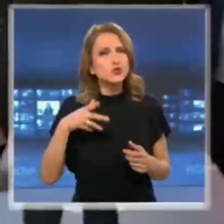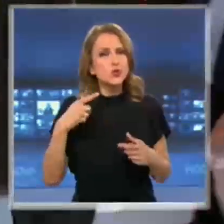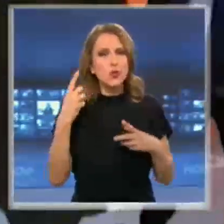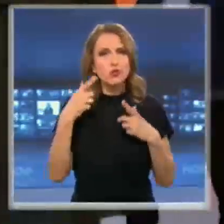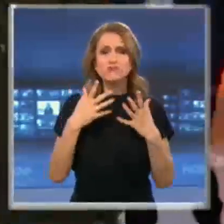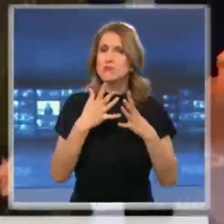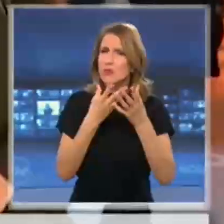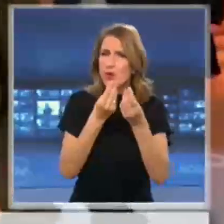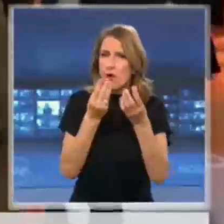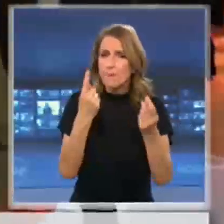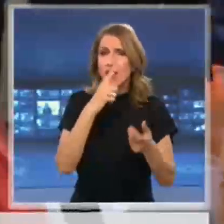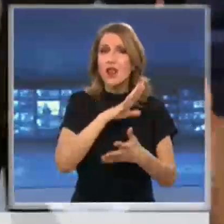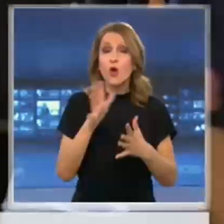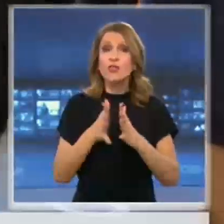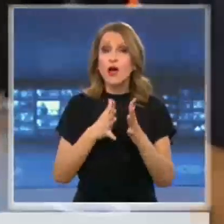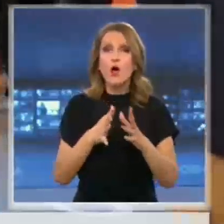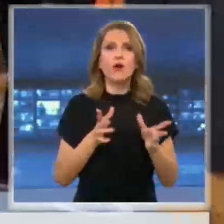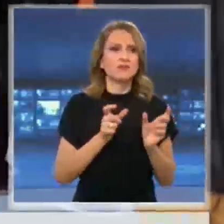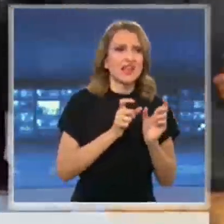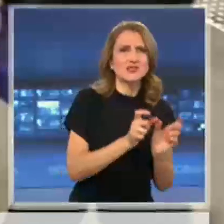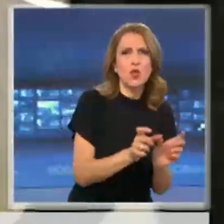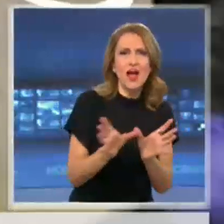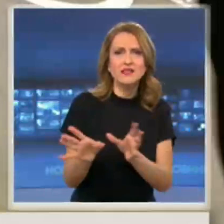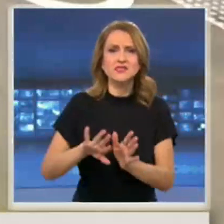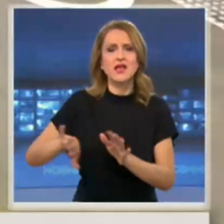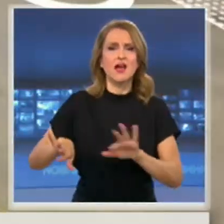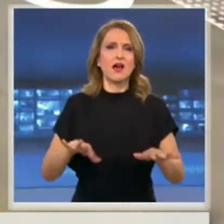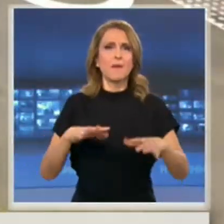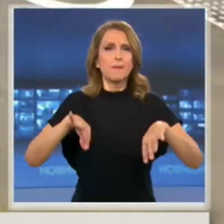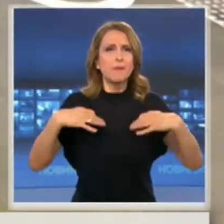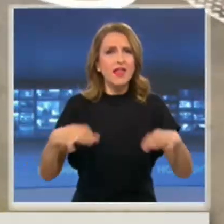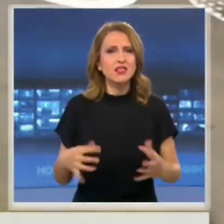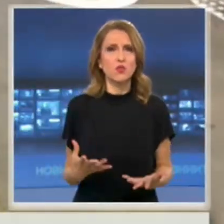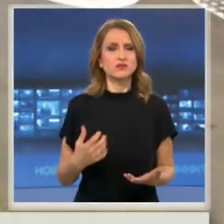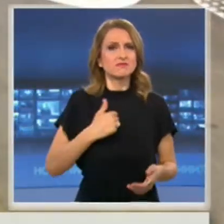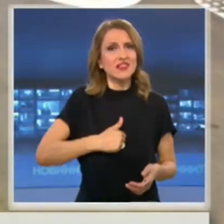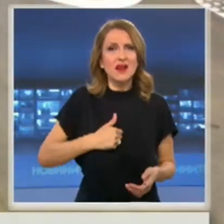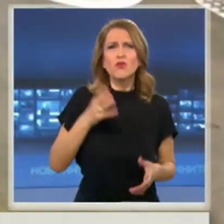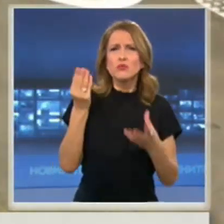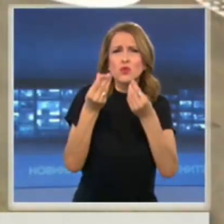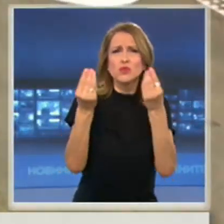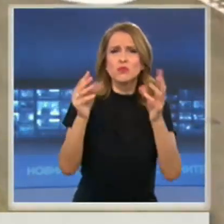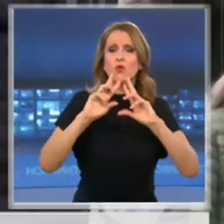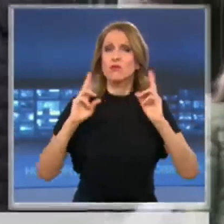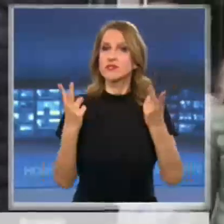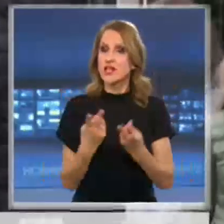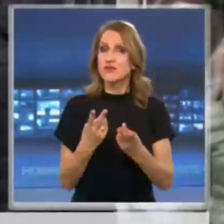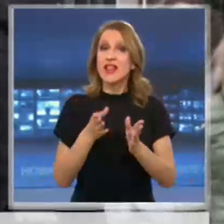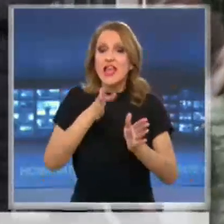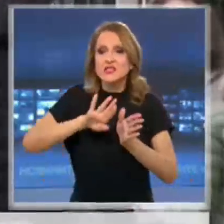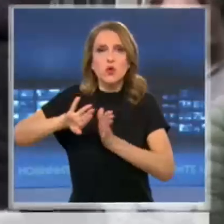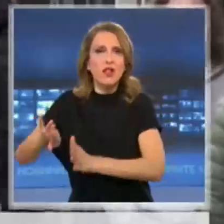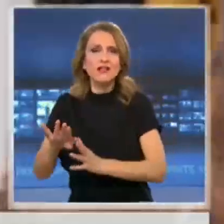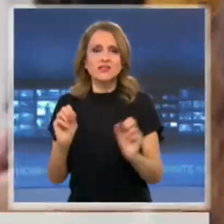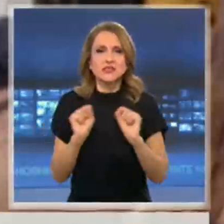са поставени в условия на изолация, бедност, тревога, подчертават здравни експерти от Световната организация. Изолацията, страхът,